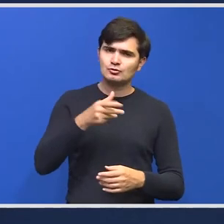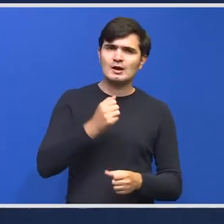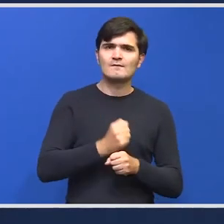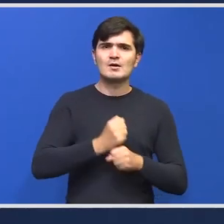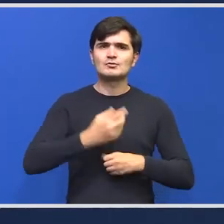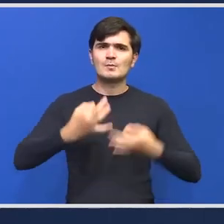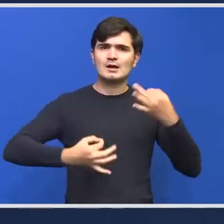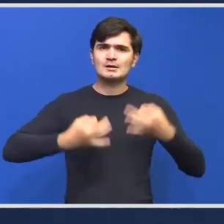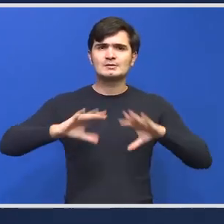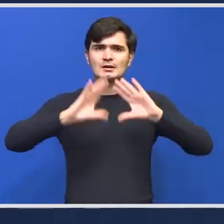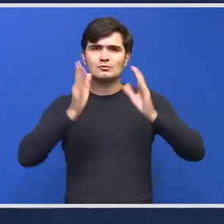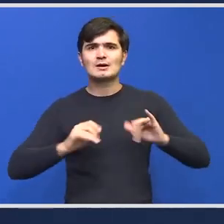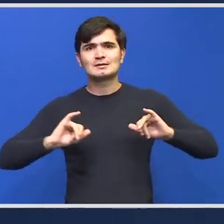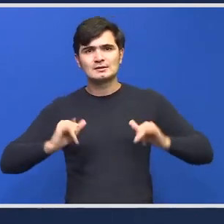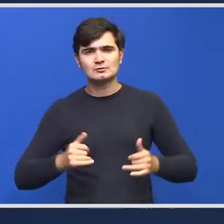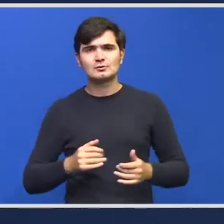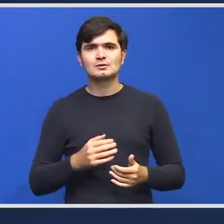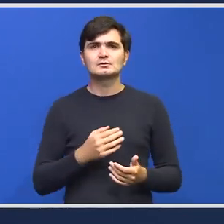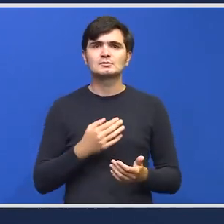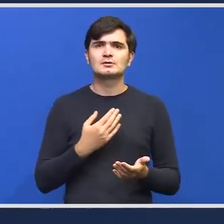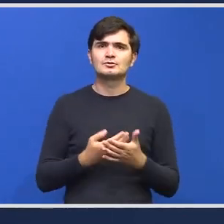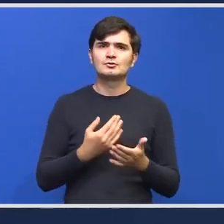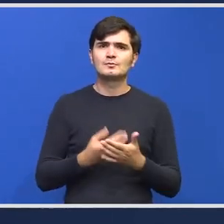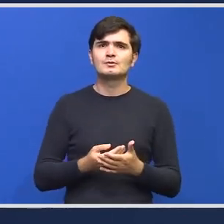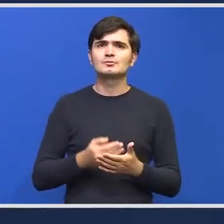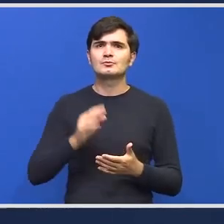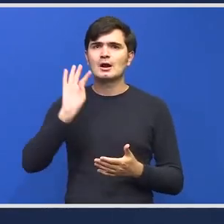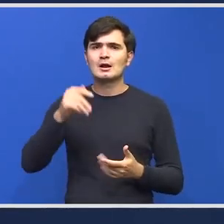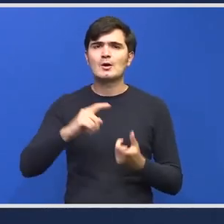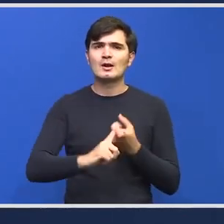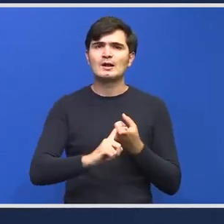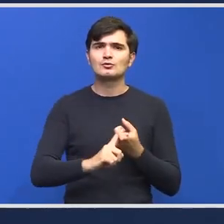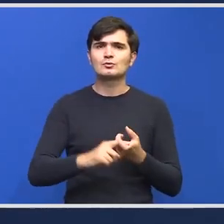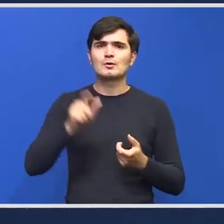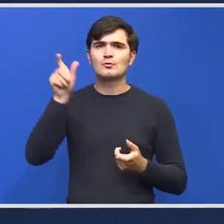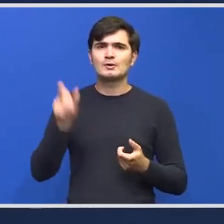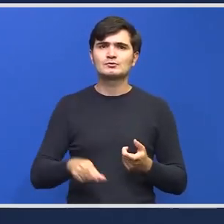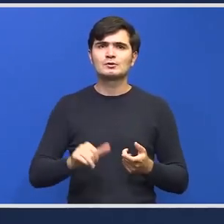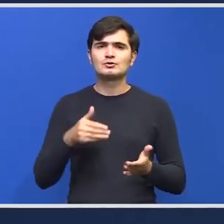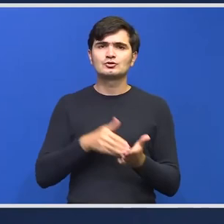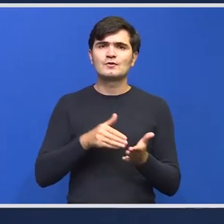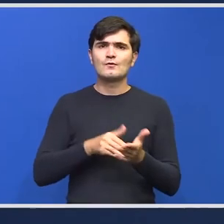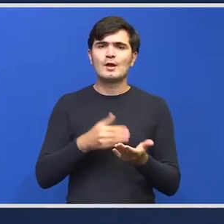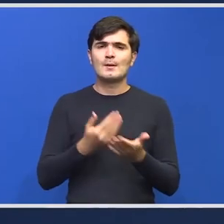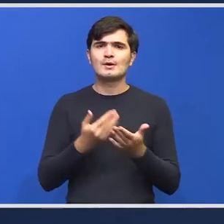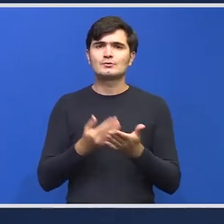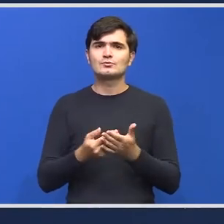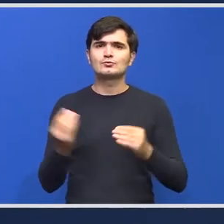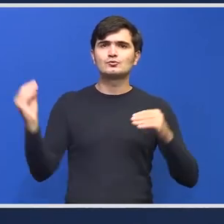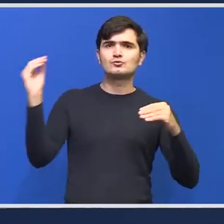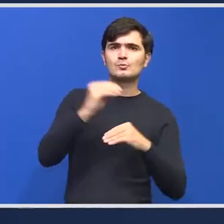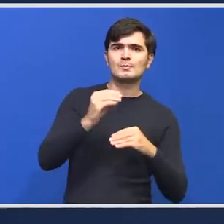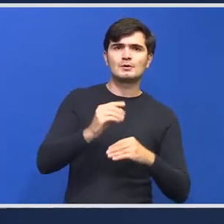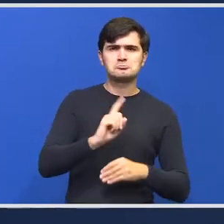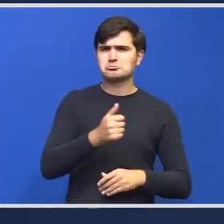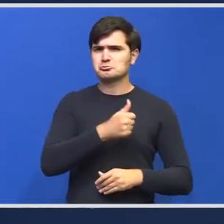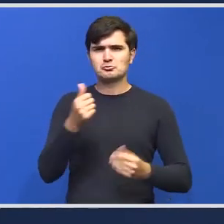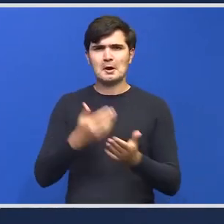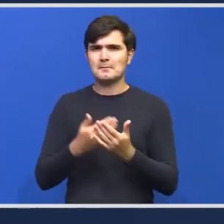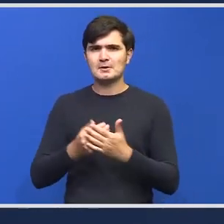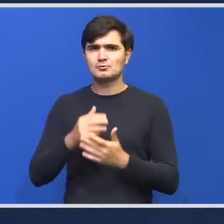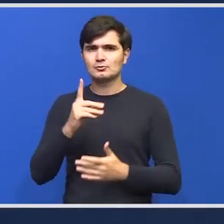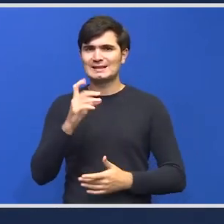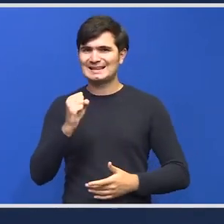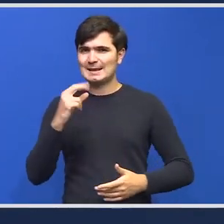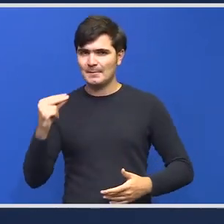toate aceste situații inclusiv cele care privesc personalul și nevoia de suplimentare repet nu doar la nivel de